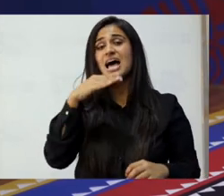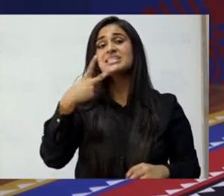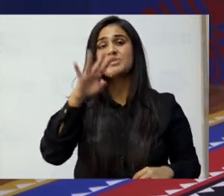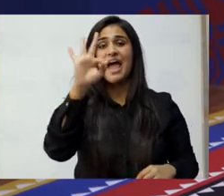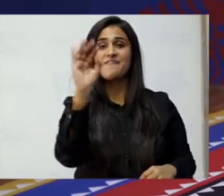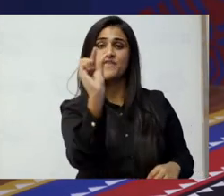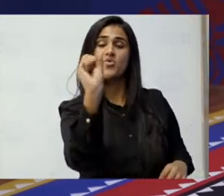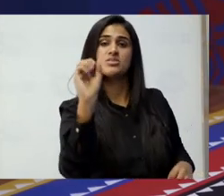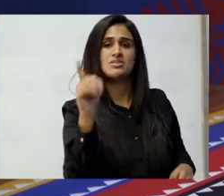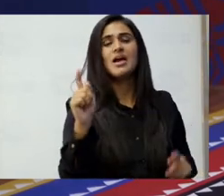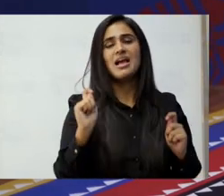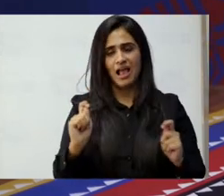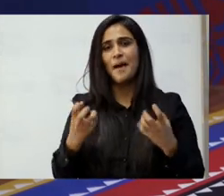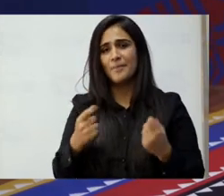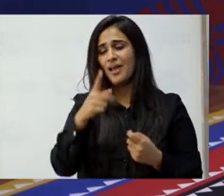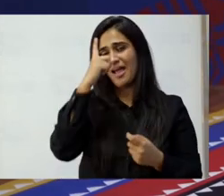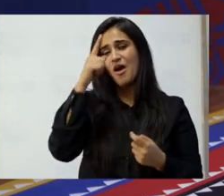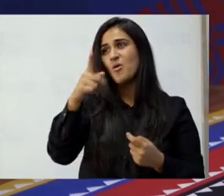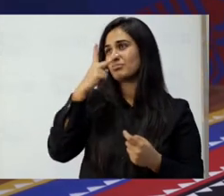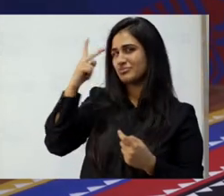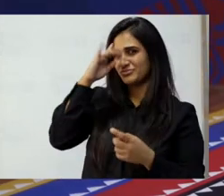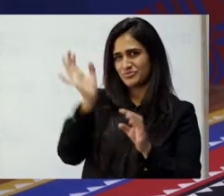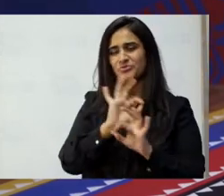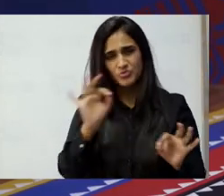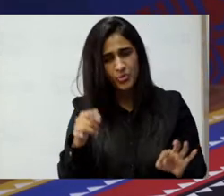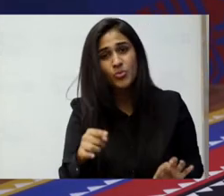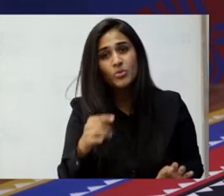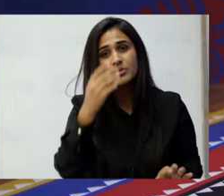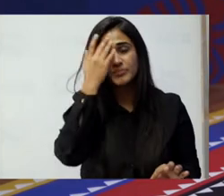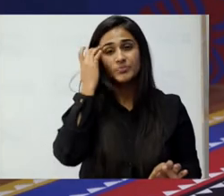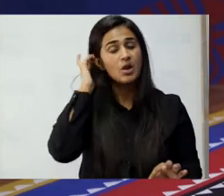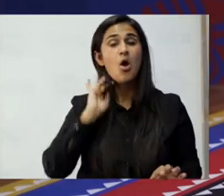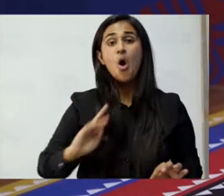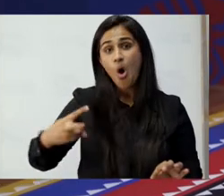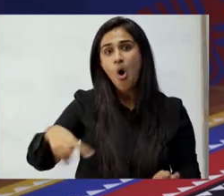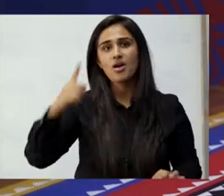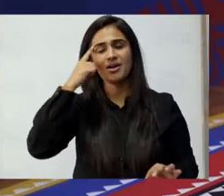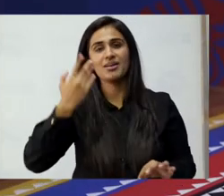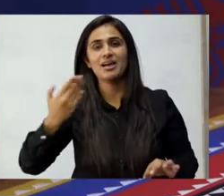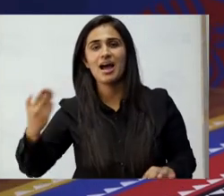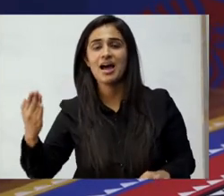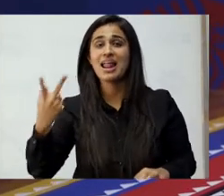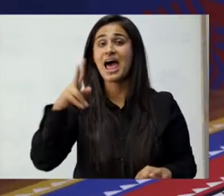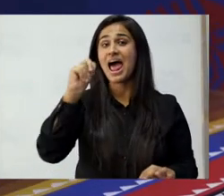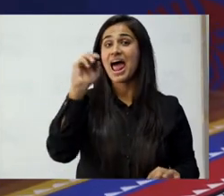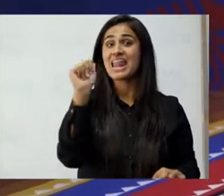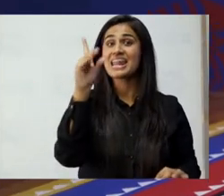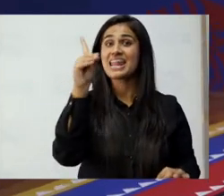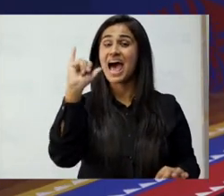فیوز نے سائنس فیوز ایسے کام کرتے رہتے ہیں ایم شور آپ سب ان سے واقف ہوں گے اور کچھ کہانیاں